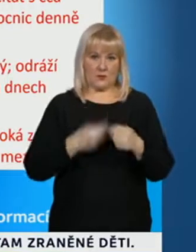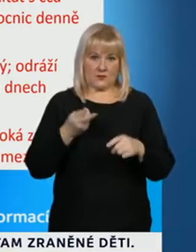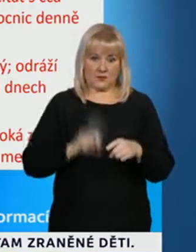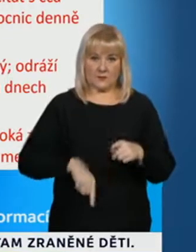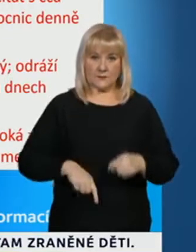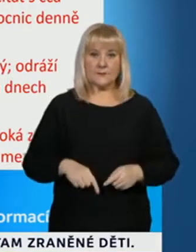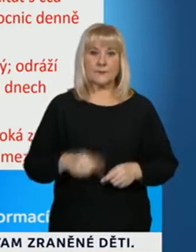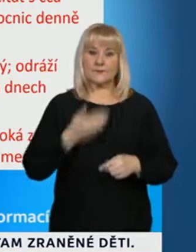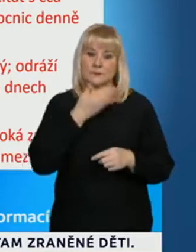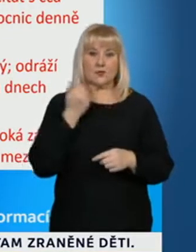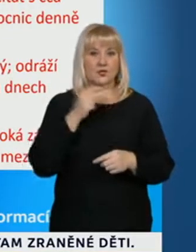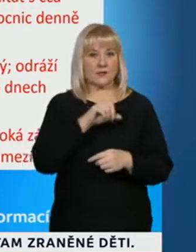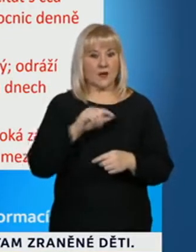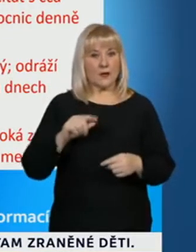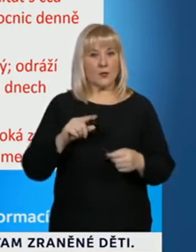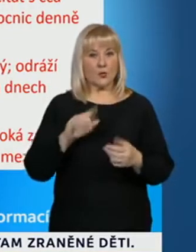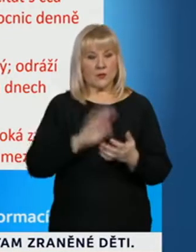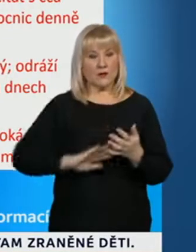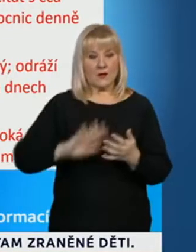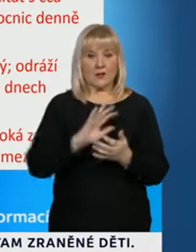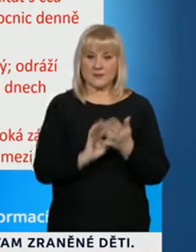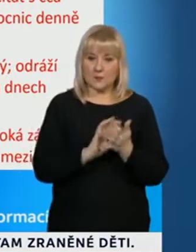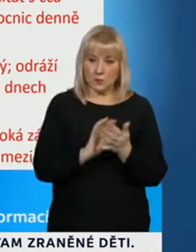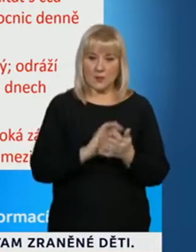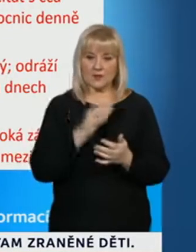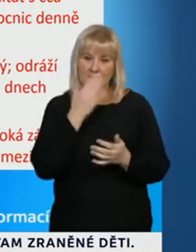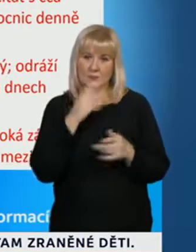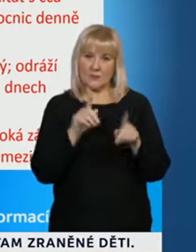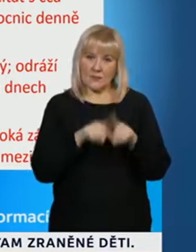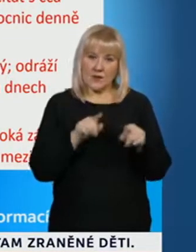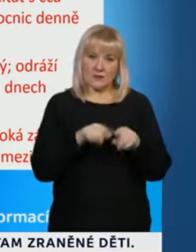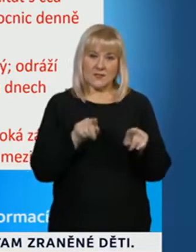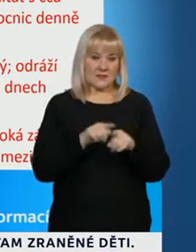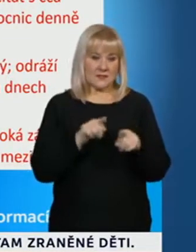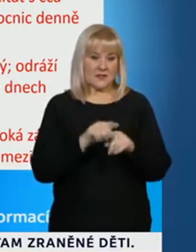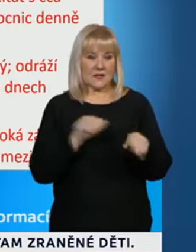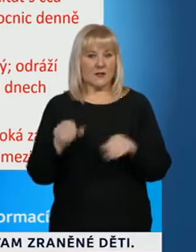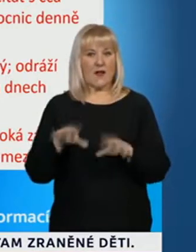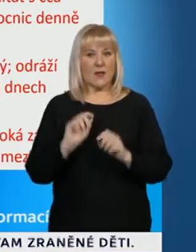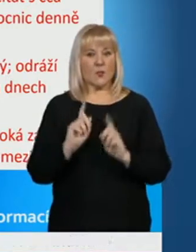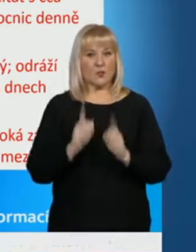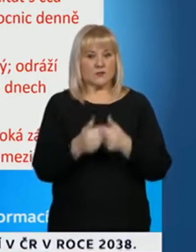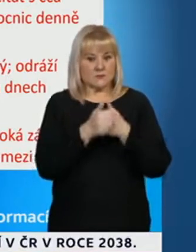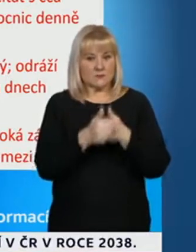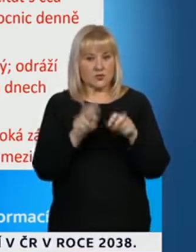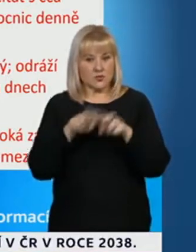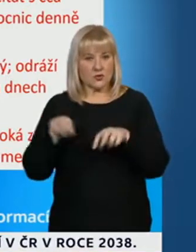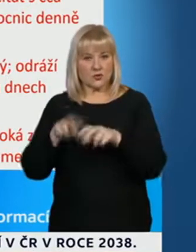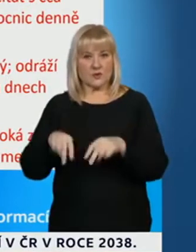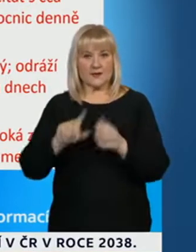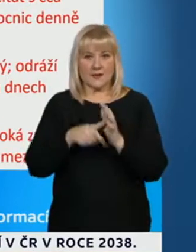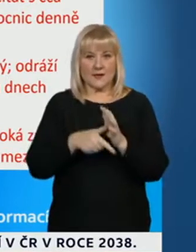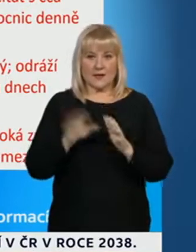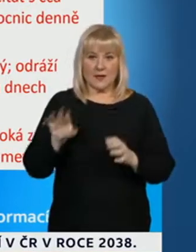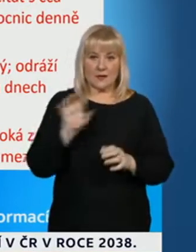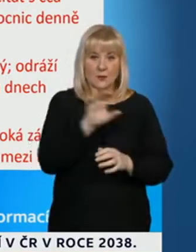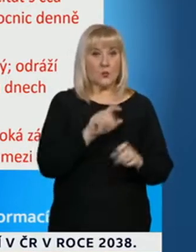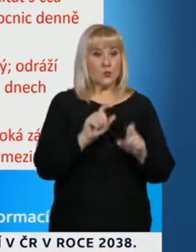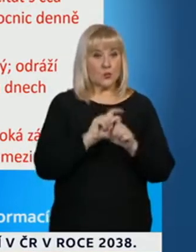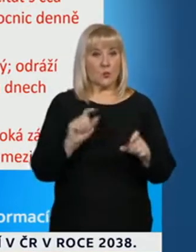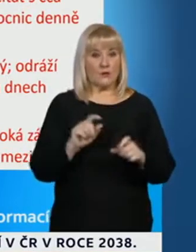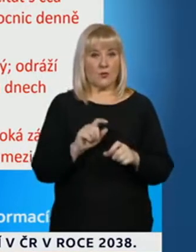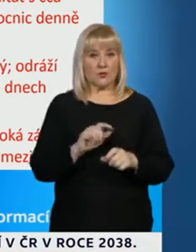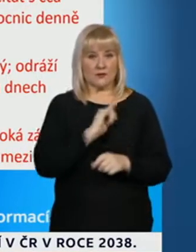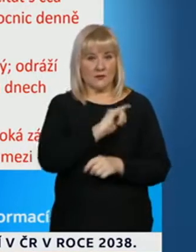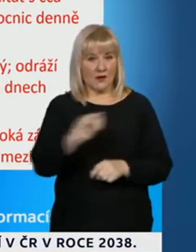republikou vypadá relativně stabilizovaně, ale musíme ji začít číst po jednotlivých regionech, protože se ta zátěž i ty trendy v regionech